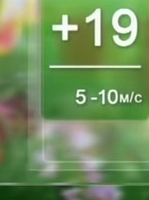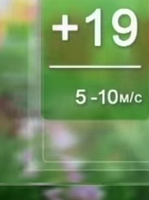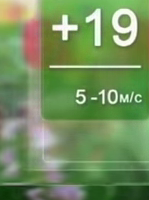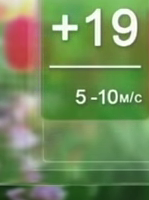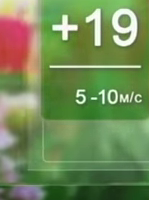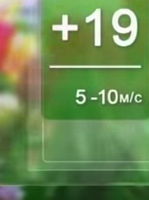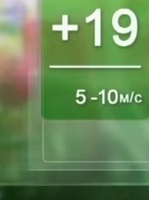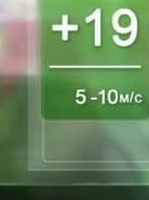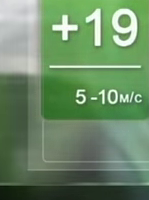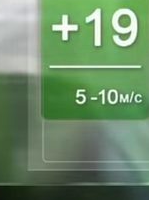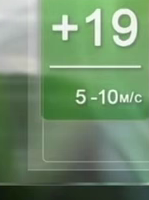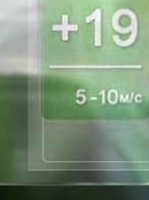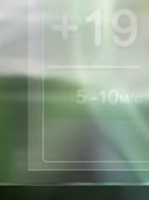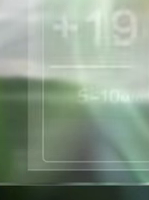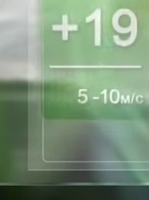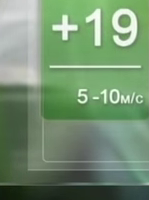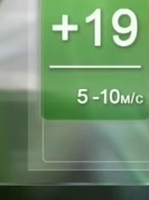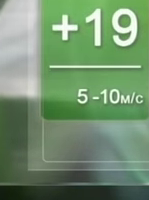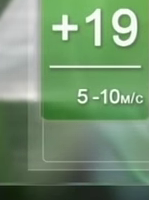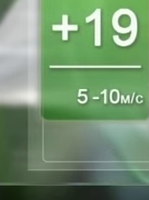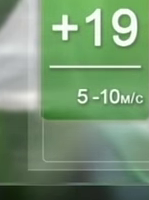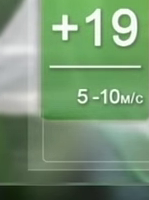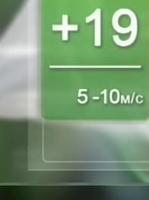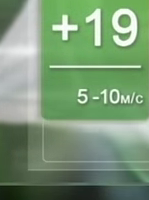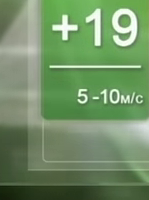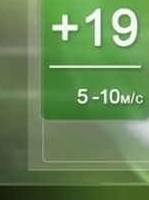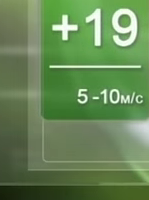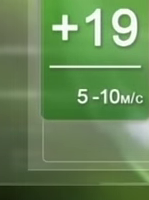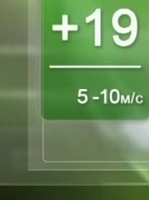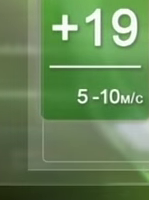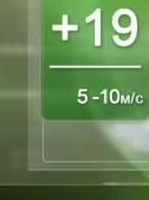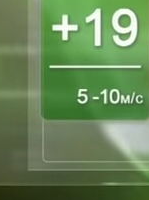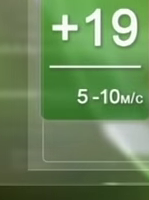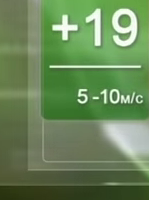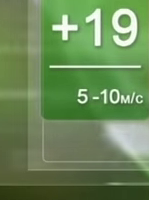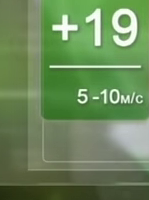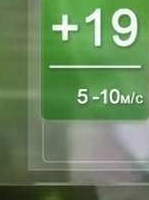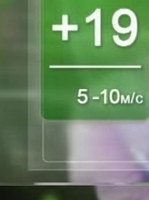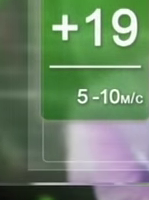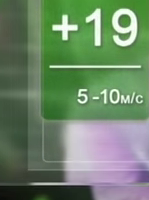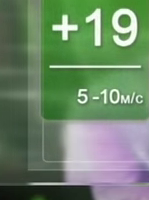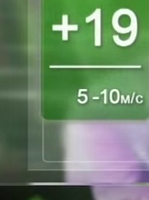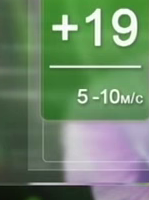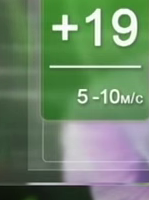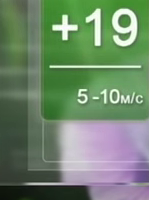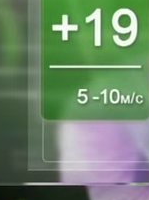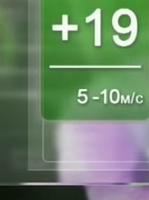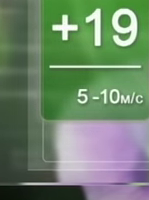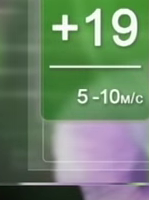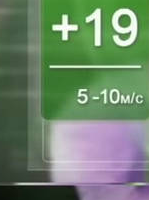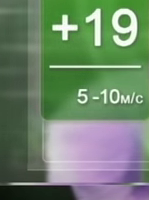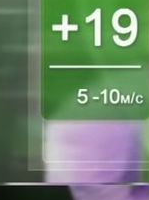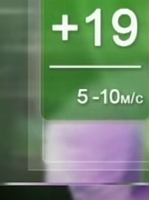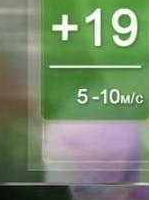-24 градуси, вище нуля. В обласному центрі вночі повітря прогріється до 12-14 градусів. Вдень стопчики